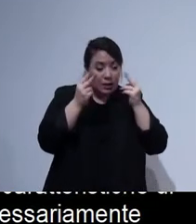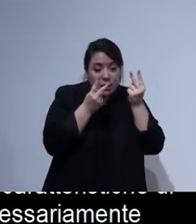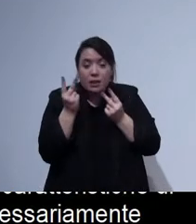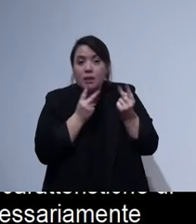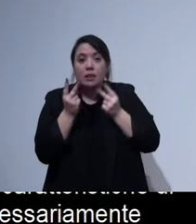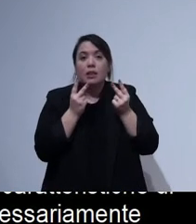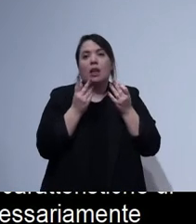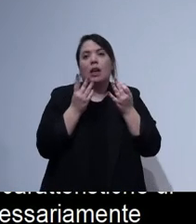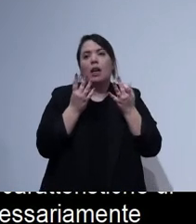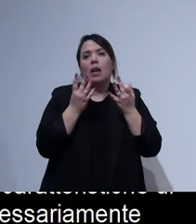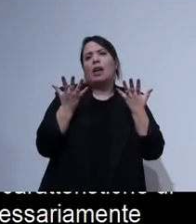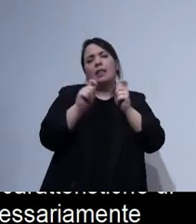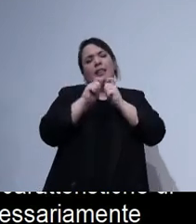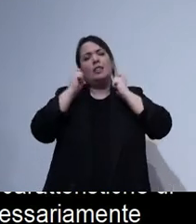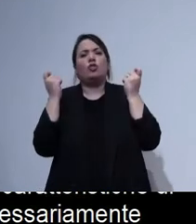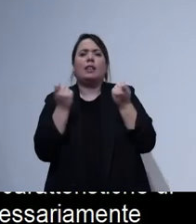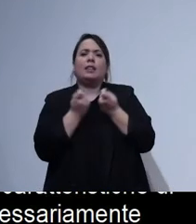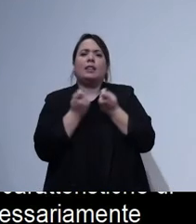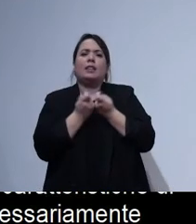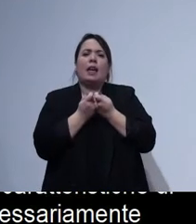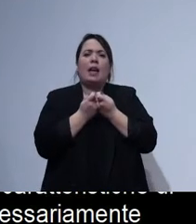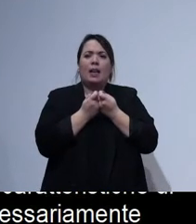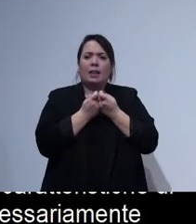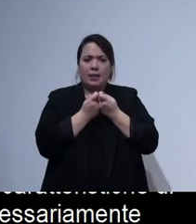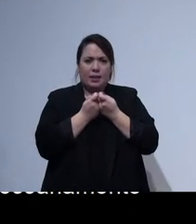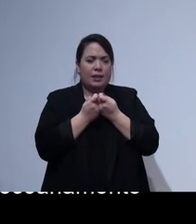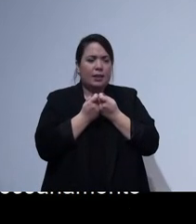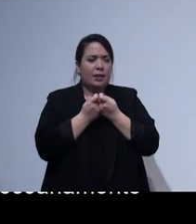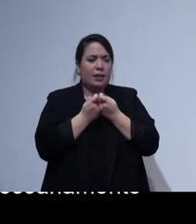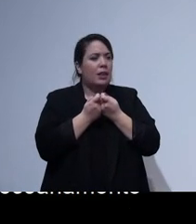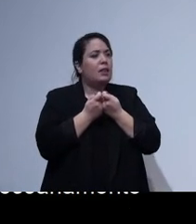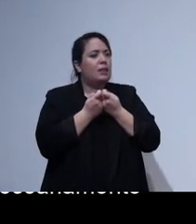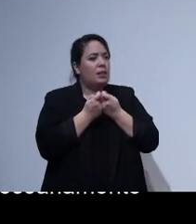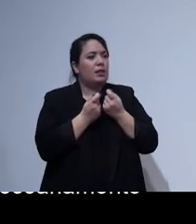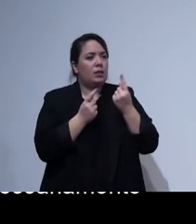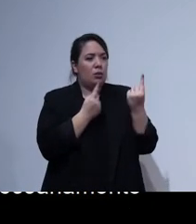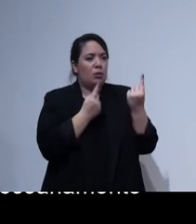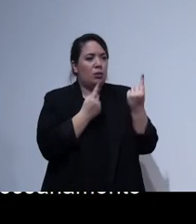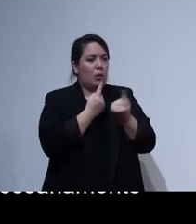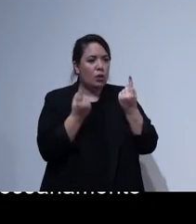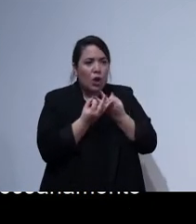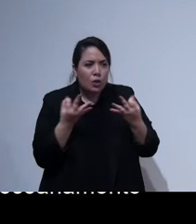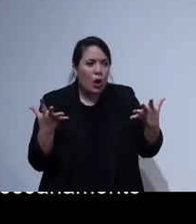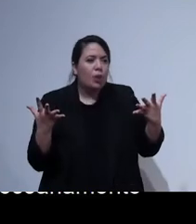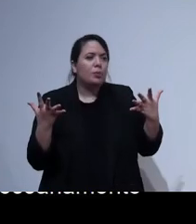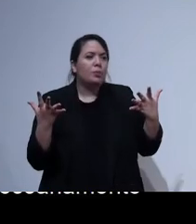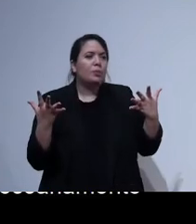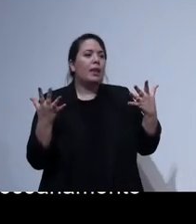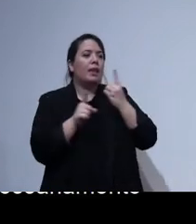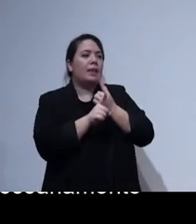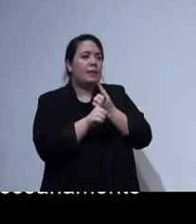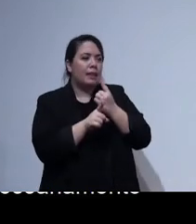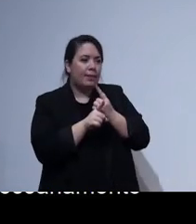normalità della situazione deve essere orientato a livelli del AX. Con